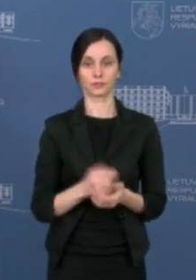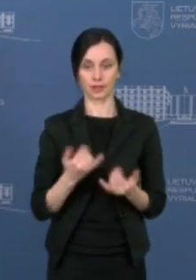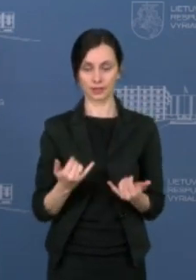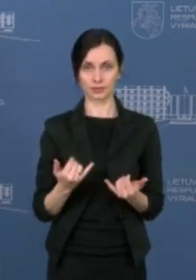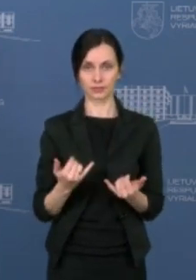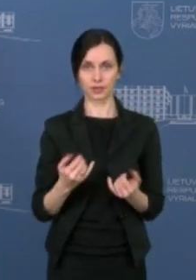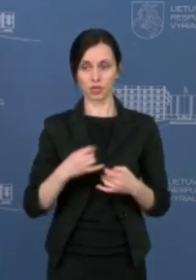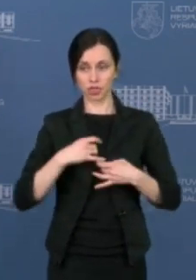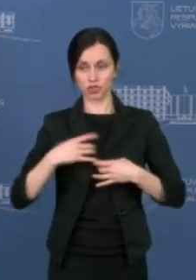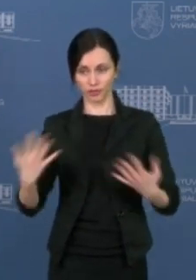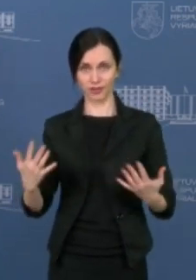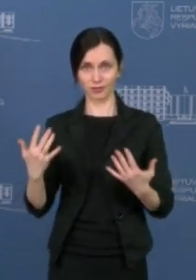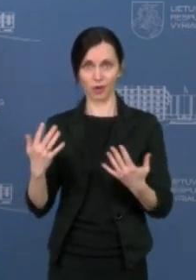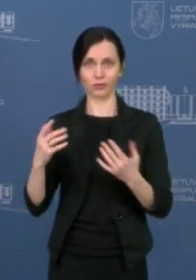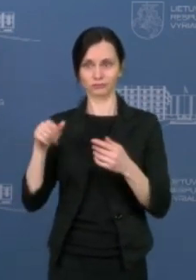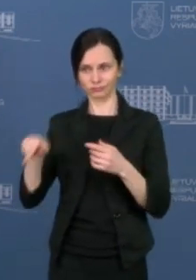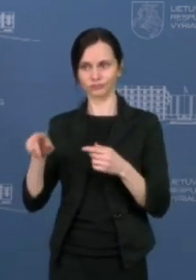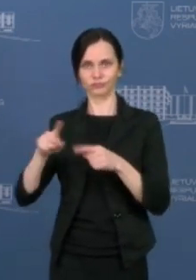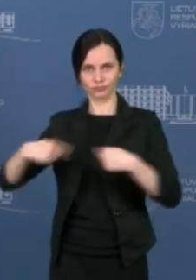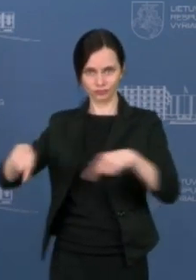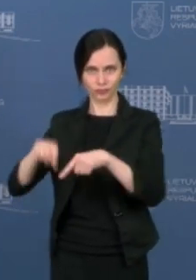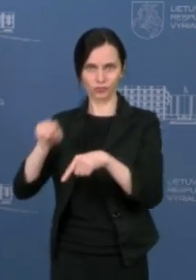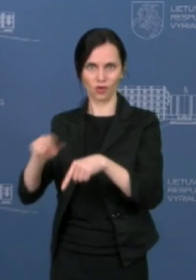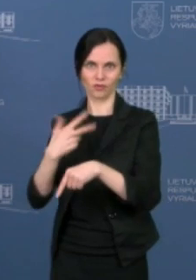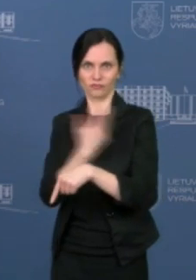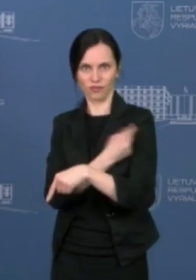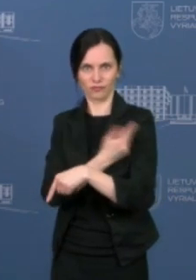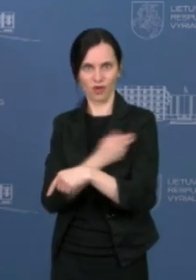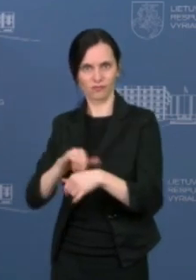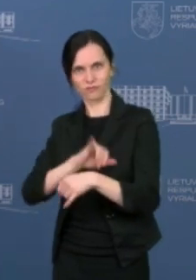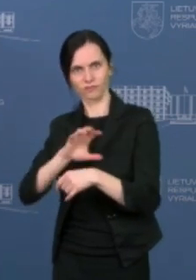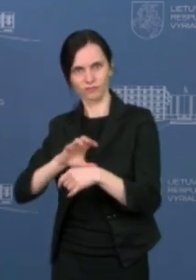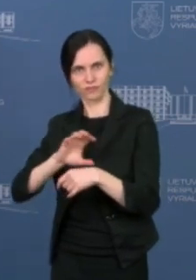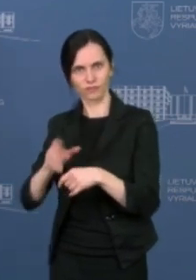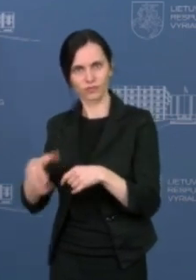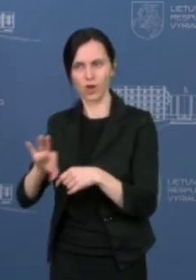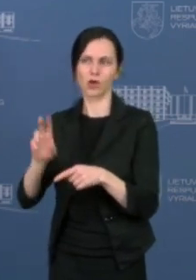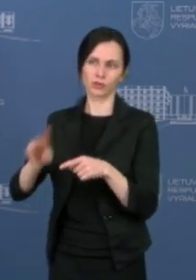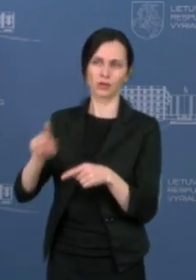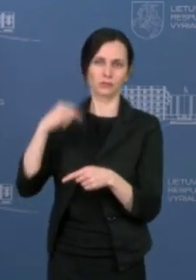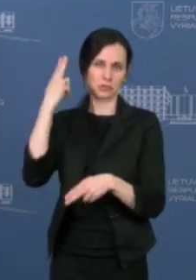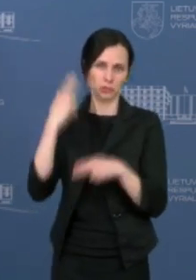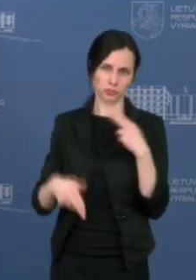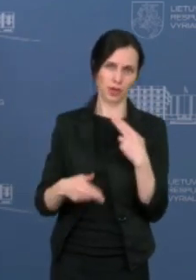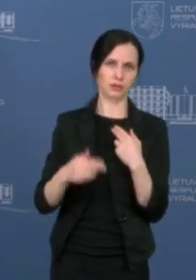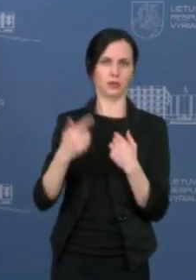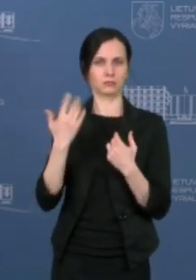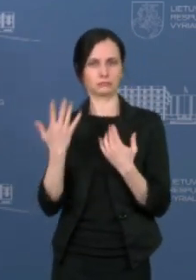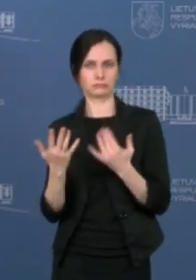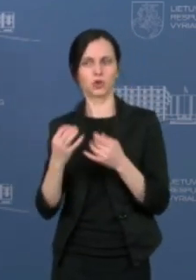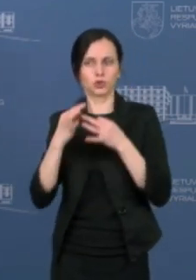švietimas, tai tiesiog pasirinkome tą patį efektyviausią variantą, kurį